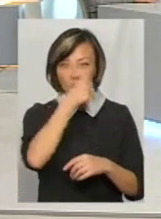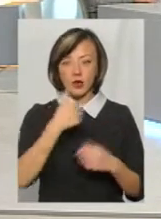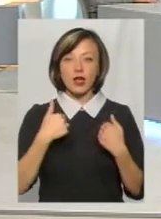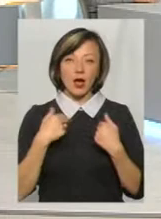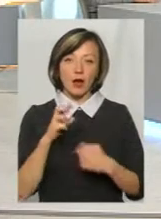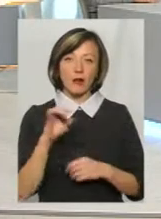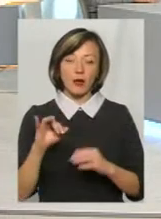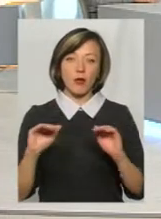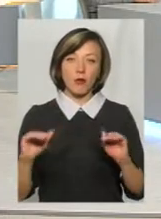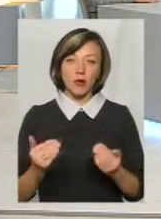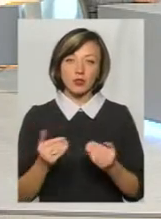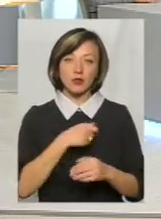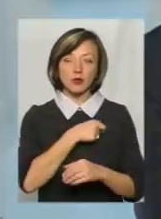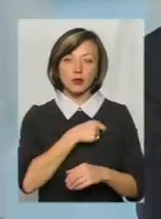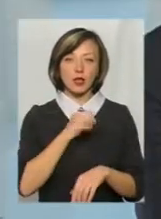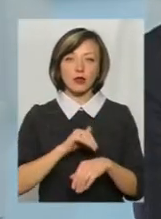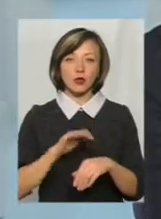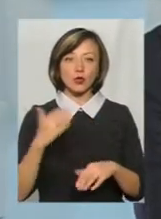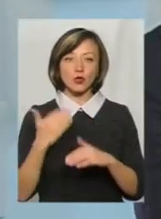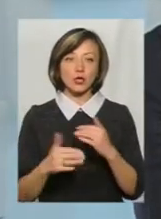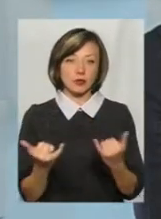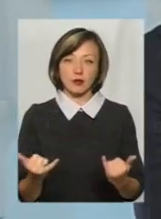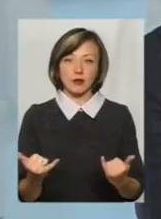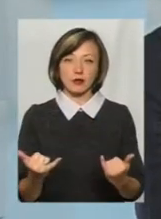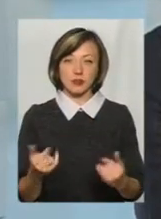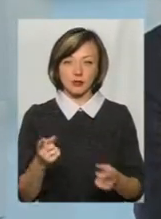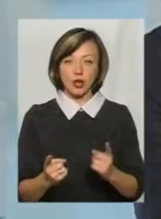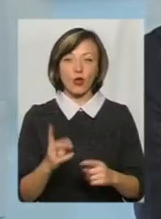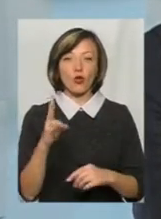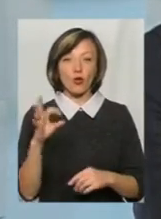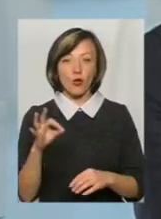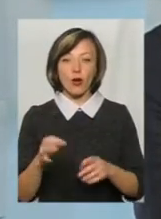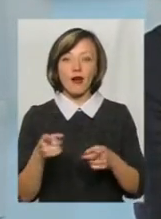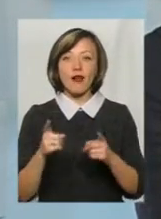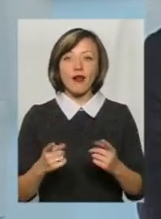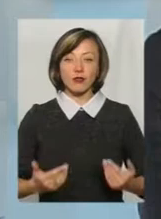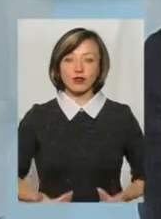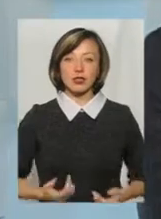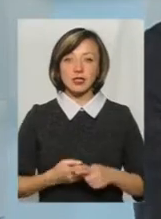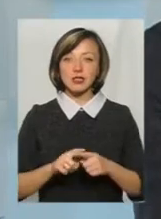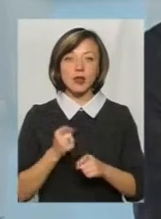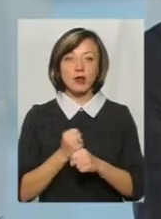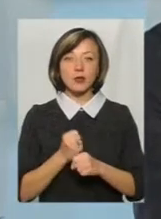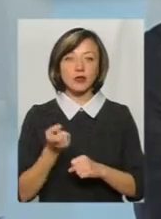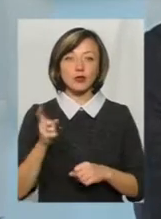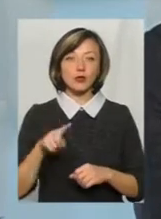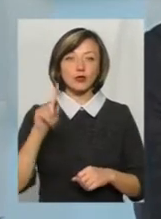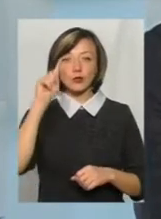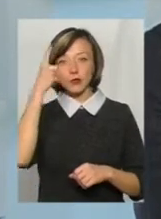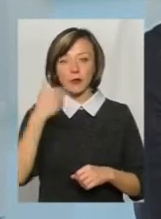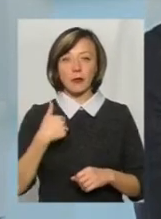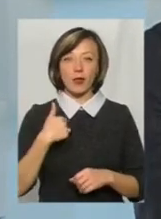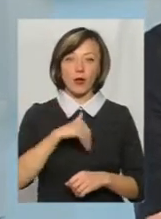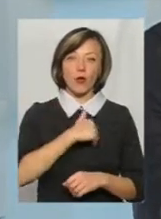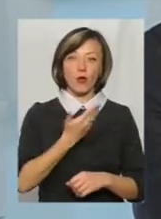би обмежив депутатську недоторканість вже зараз, звичайно. Але в реалії це робиться не тому, що ми